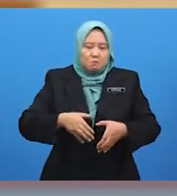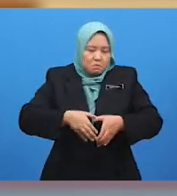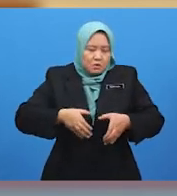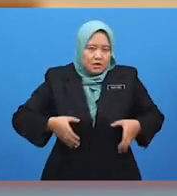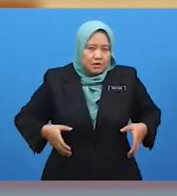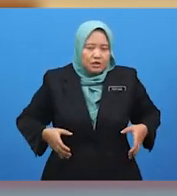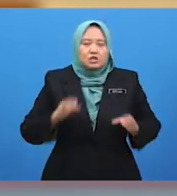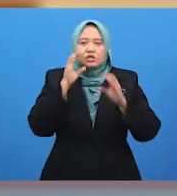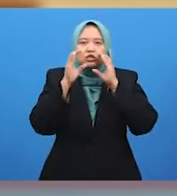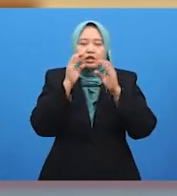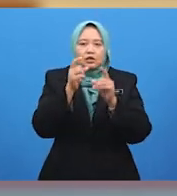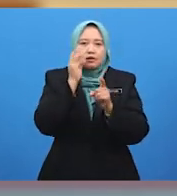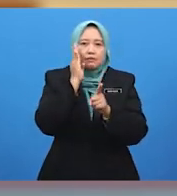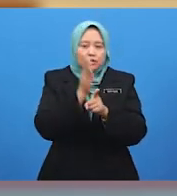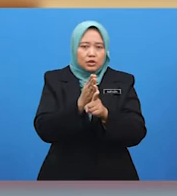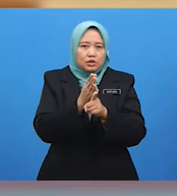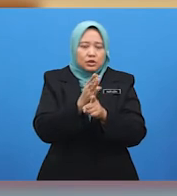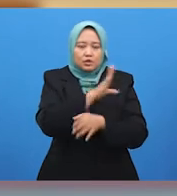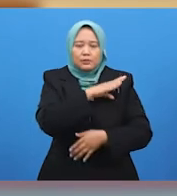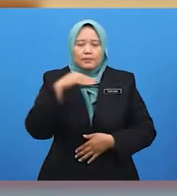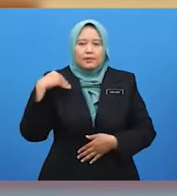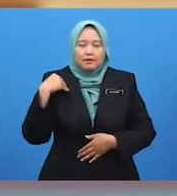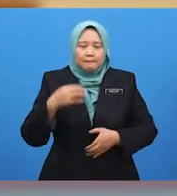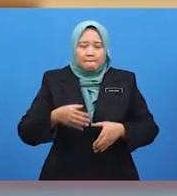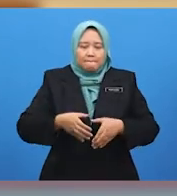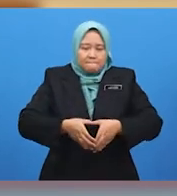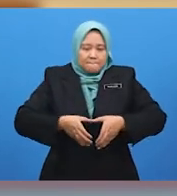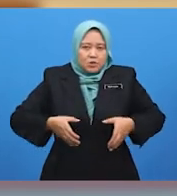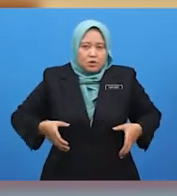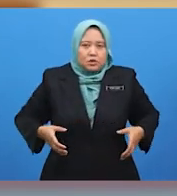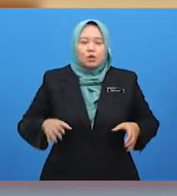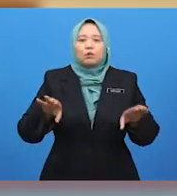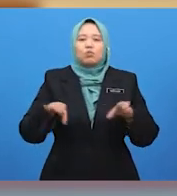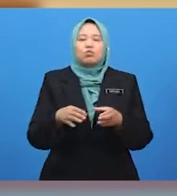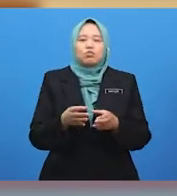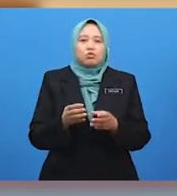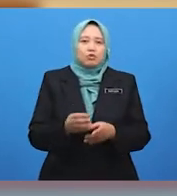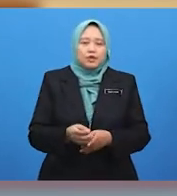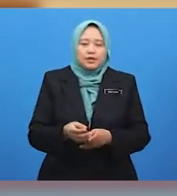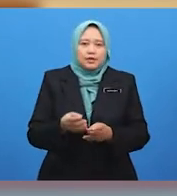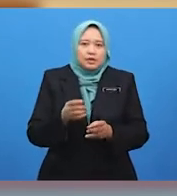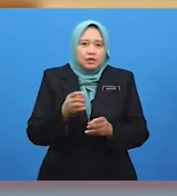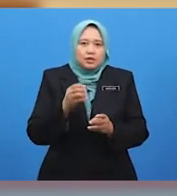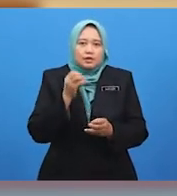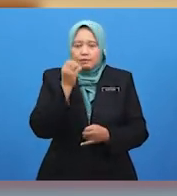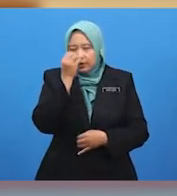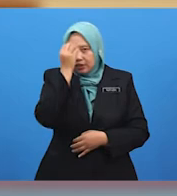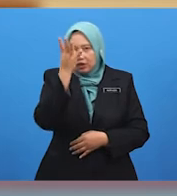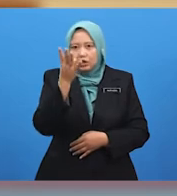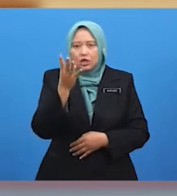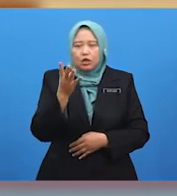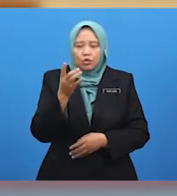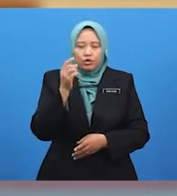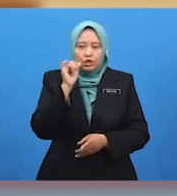berani membuat keputusan demi kesejahteraan bersama. Ya, betul. Tepat sekali jawapan kamu.